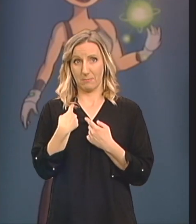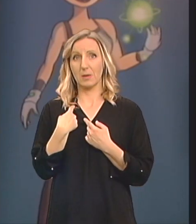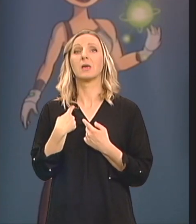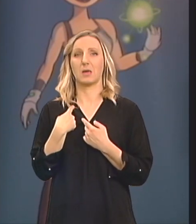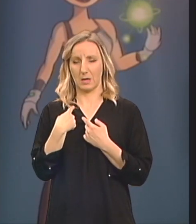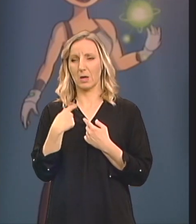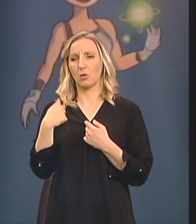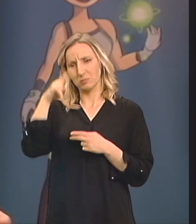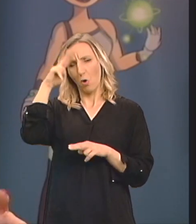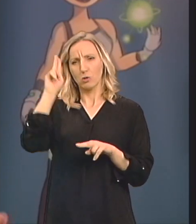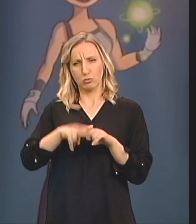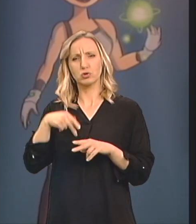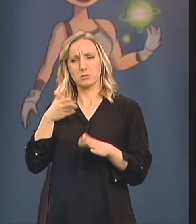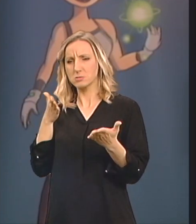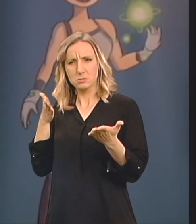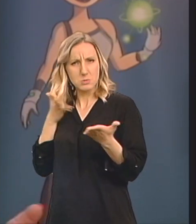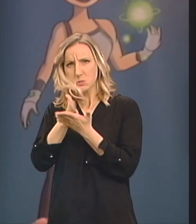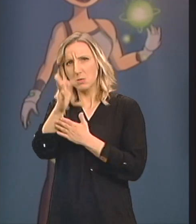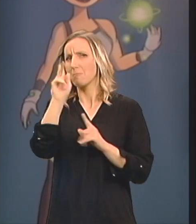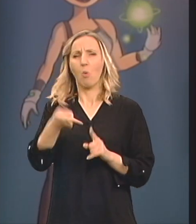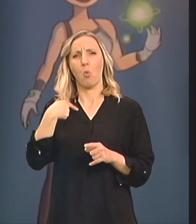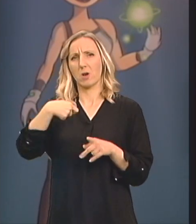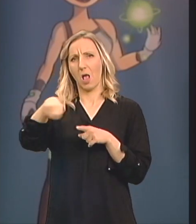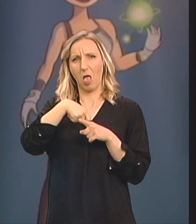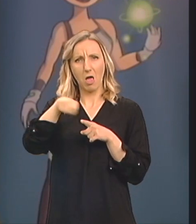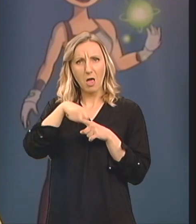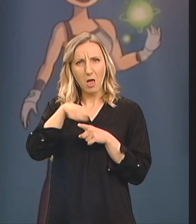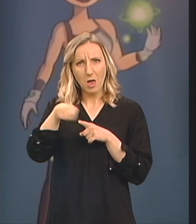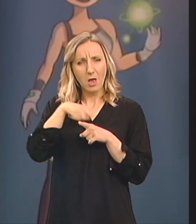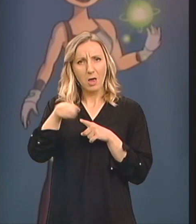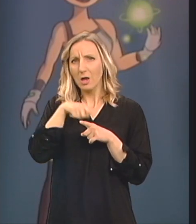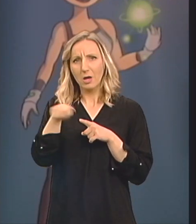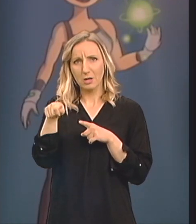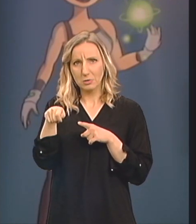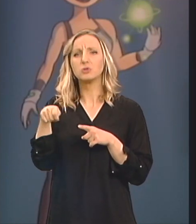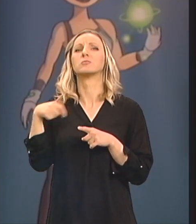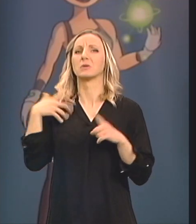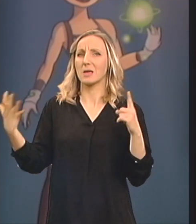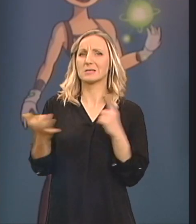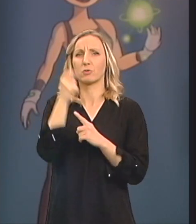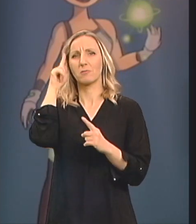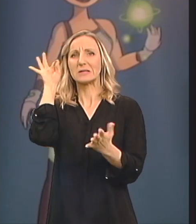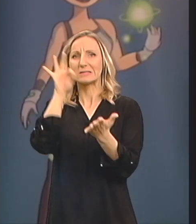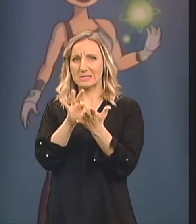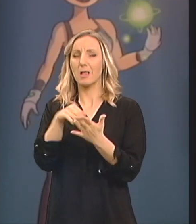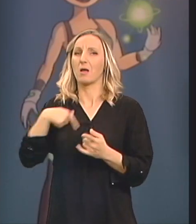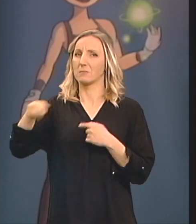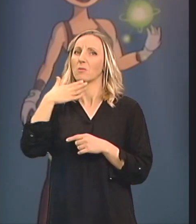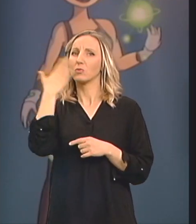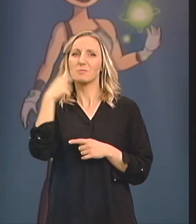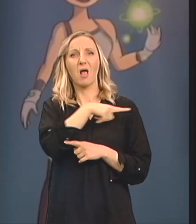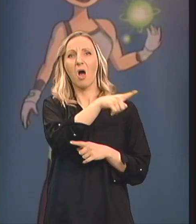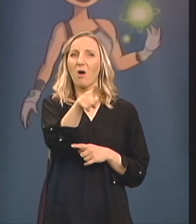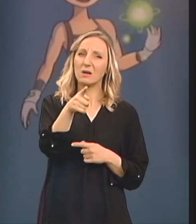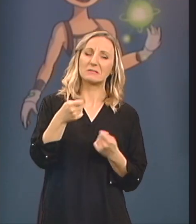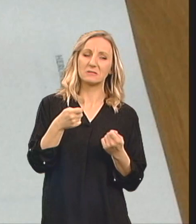liječiću se i išli bukvalno glavom kroz id Da postignemo to svoje, da ispunimo taj cilj Mi smo se izvukli Ovi drugi,